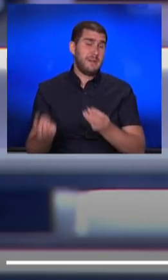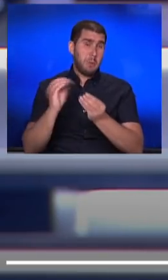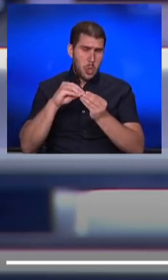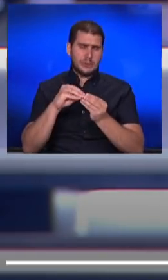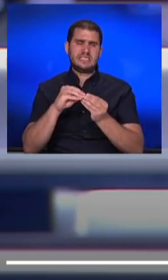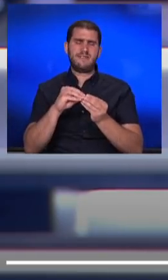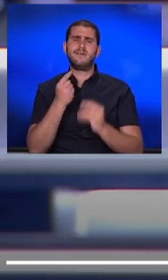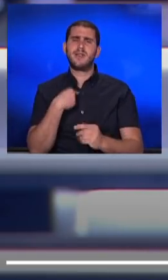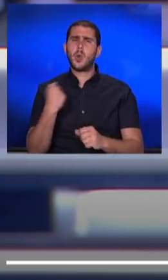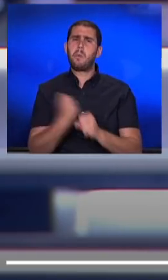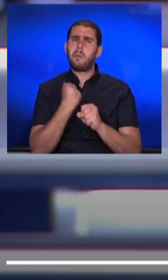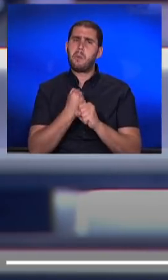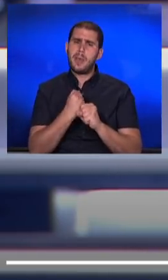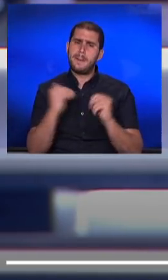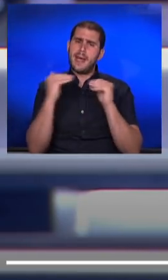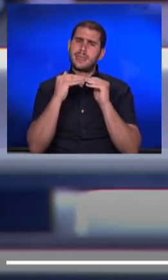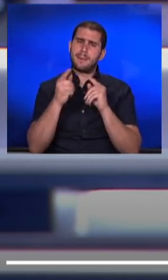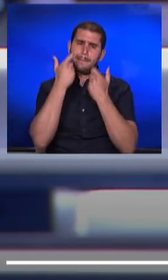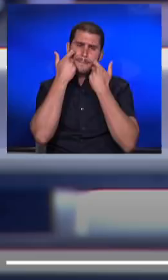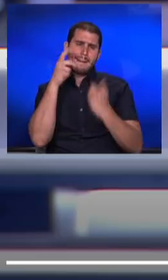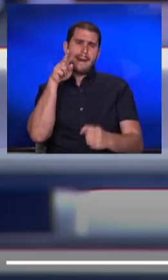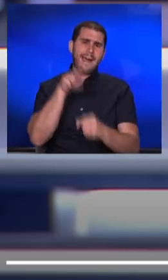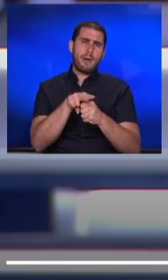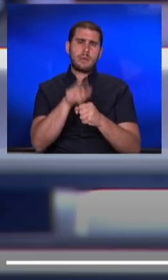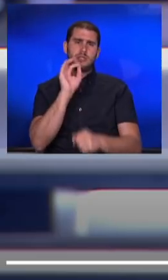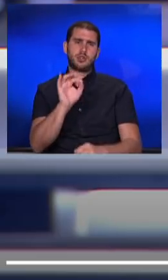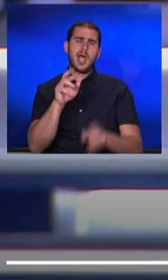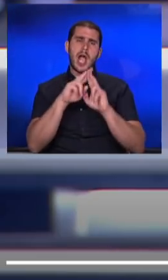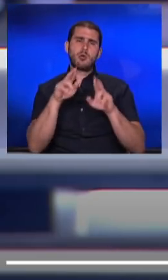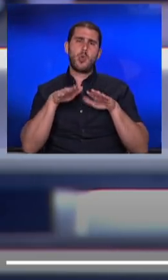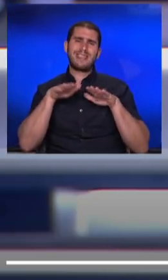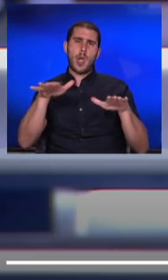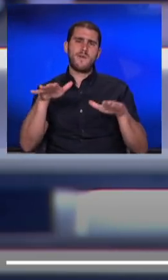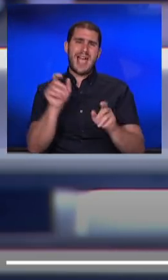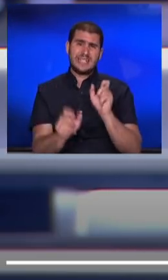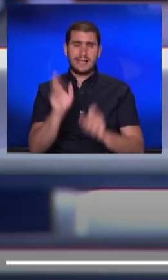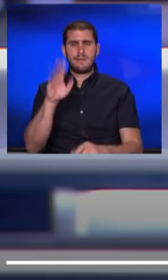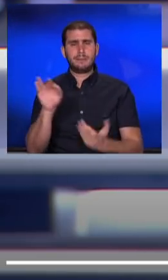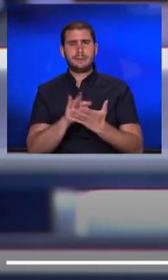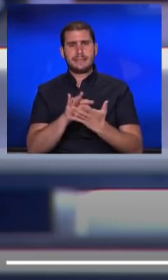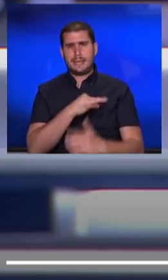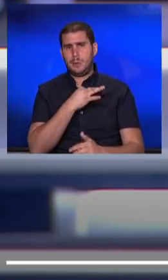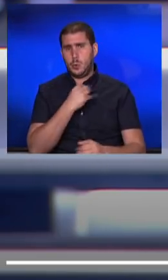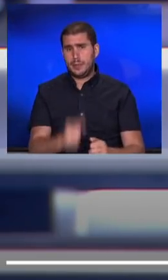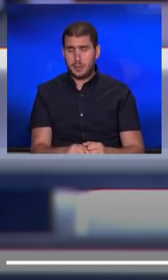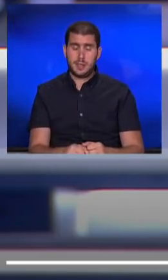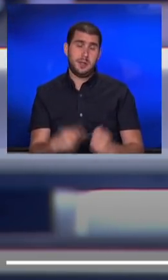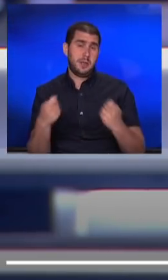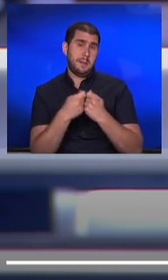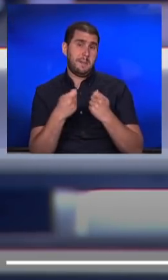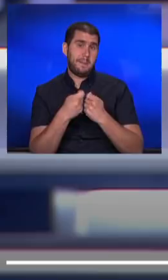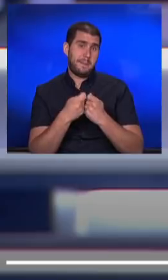פועלים בהתאם לאותה רגולציה גם של רשות תעופה אזרחית וגם של משרד הבריאות. בכל מה שקשור